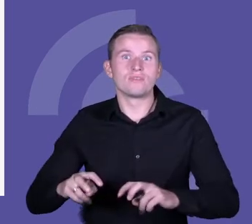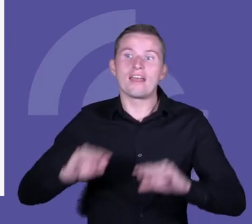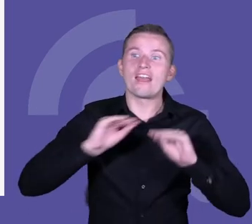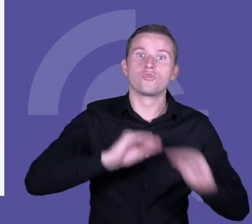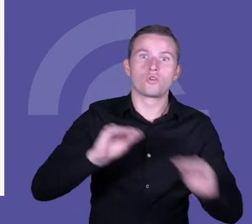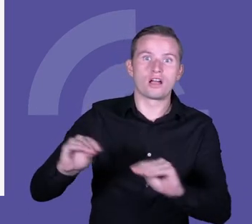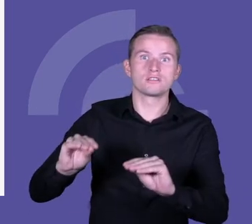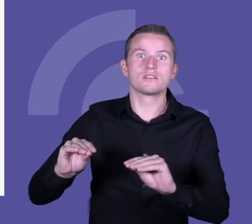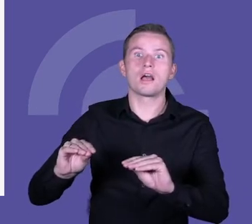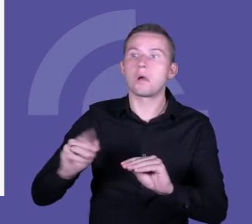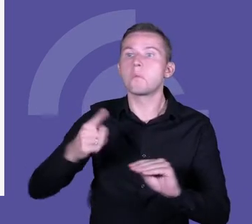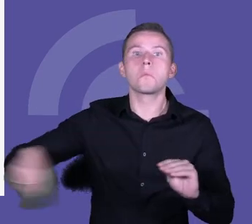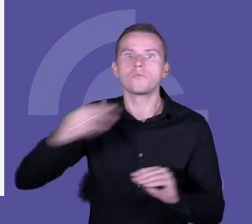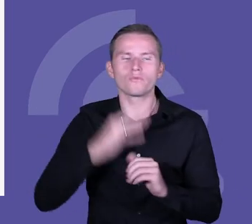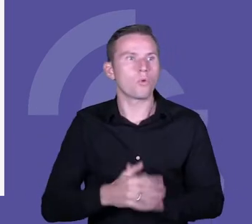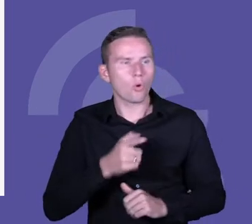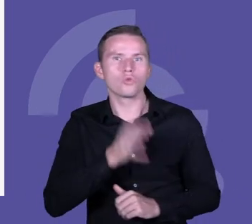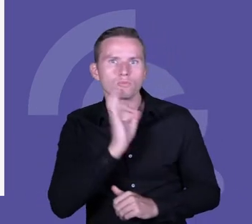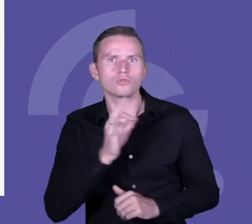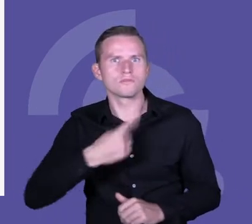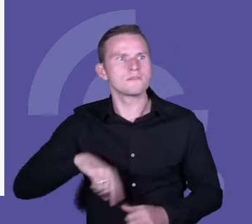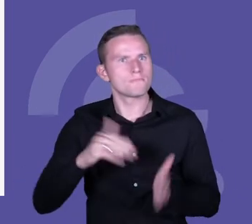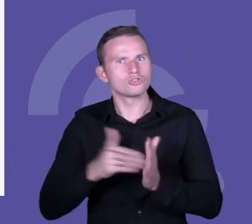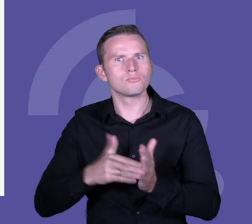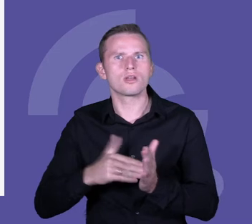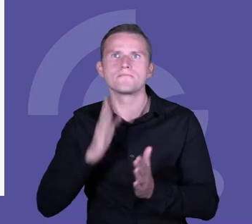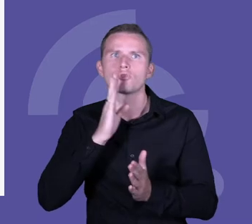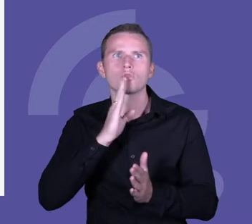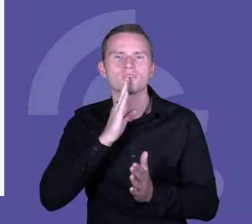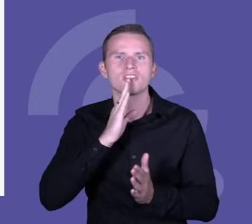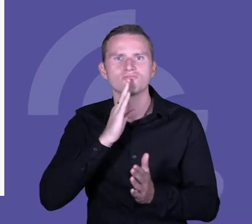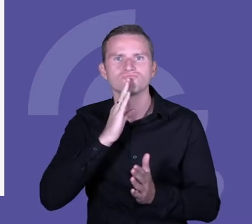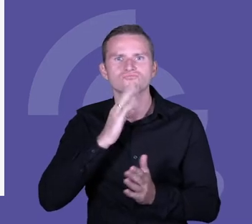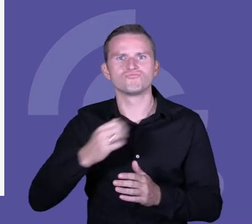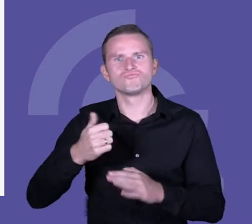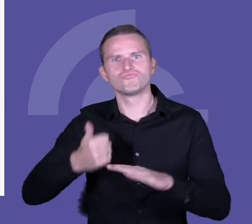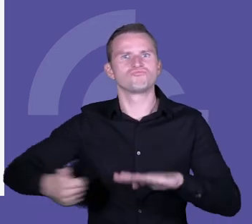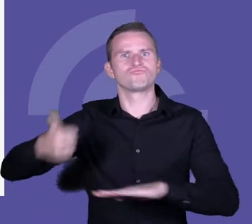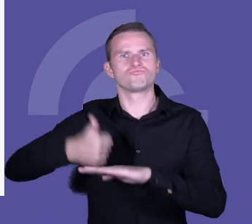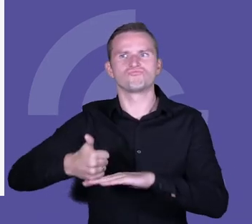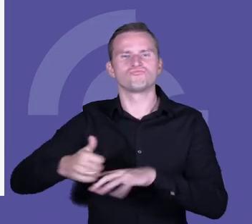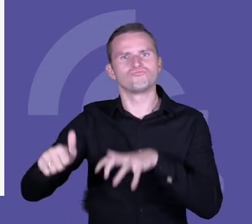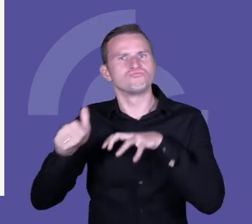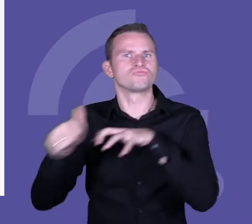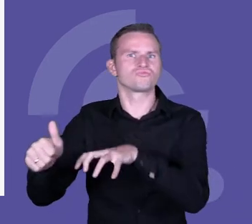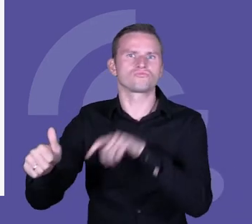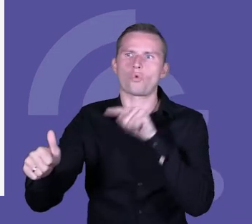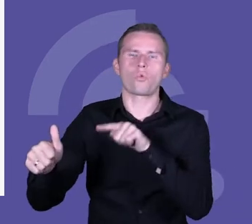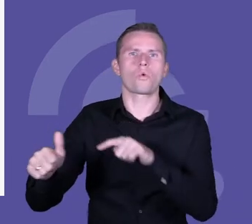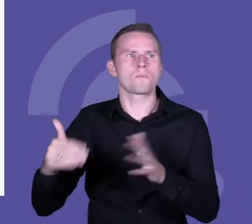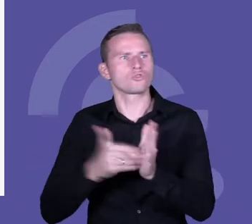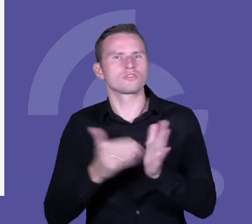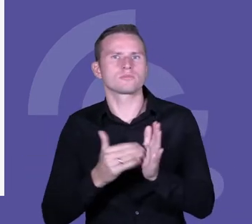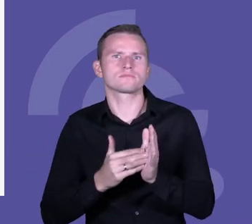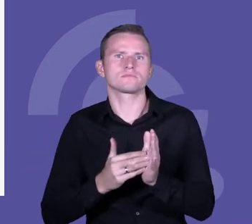mówią, że to dobrze, bo potrzebujemy takich elit, ale no może tak być, że stworzymy taką edukację, która bardzo wielu